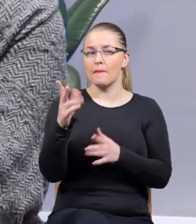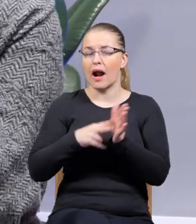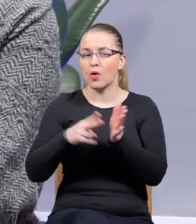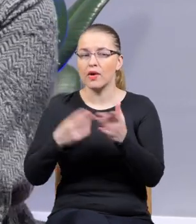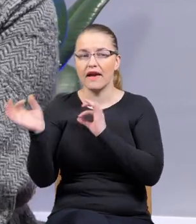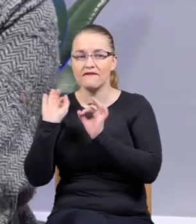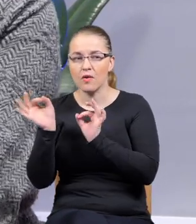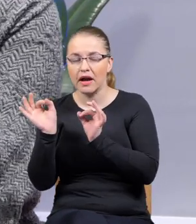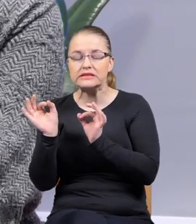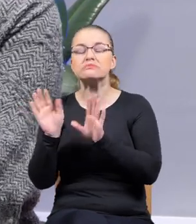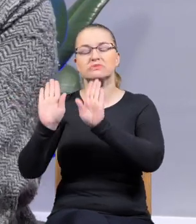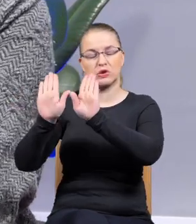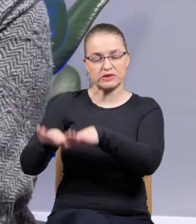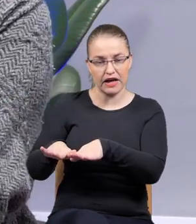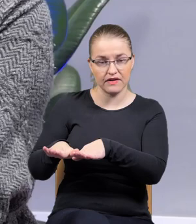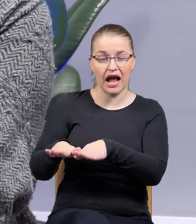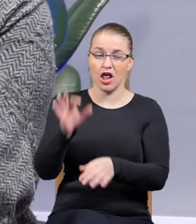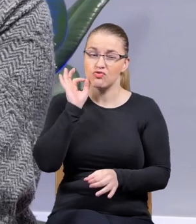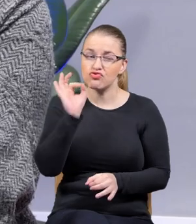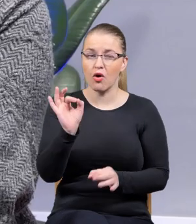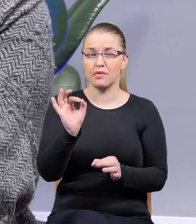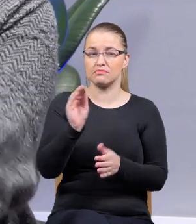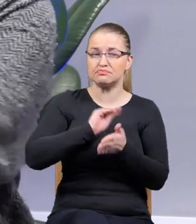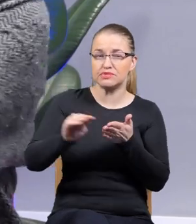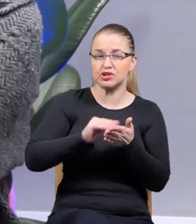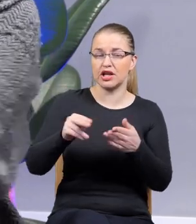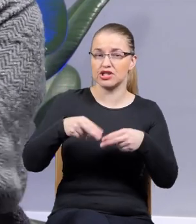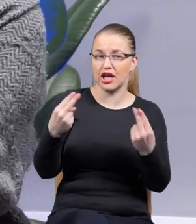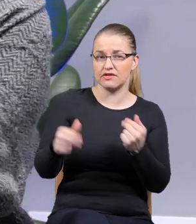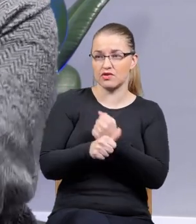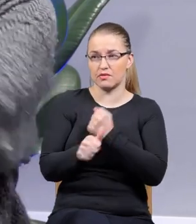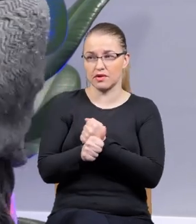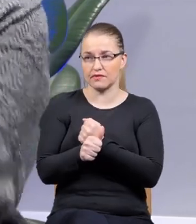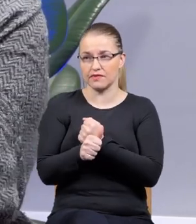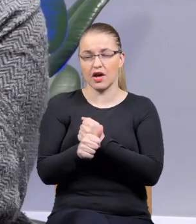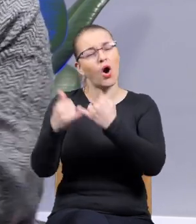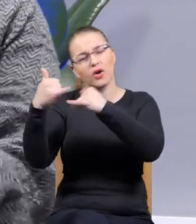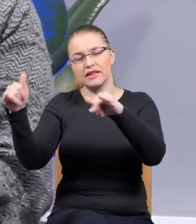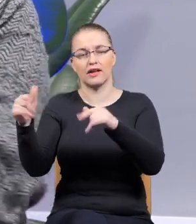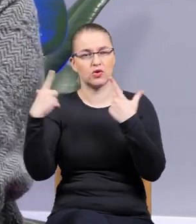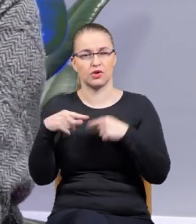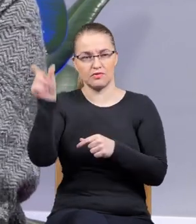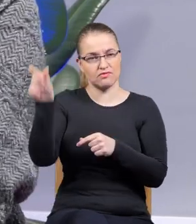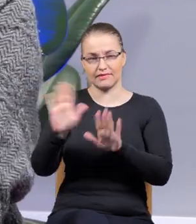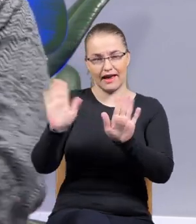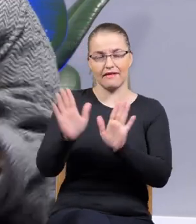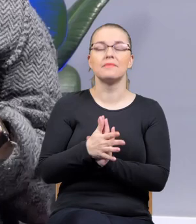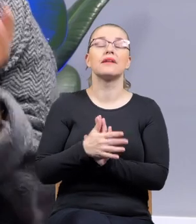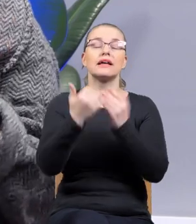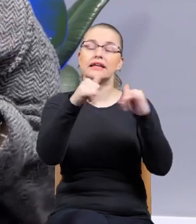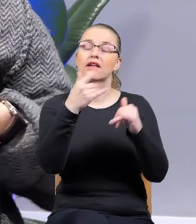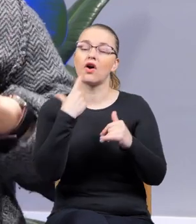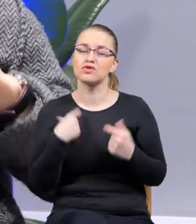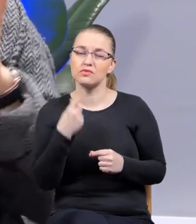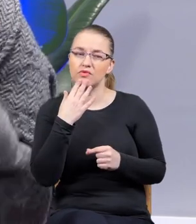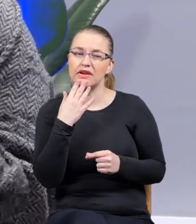to. Ale że nawet dobry reportażysta, okej, nie mówię o tobie, ale mówię o innych, zawsze mają